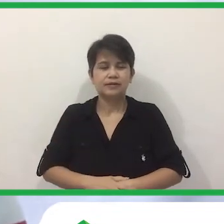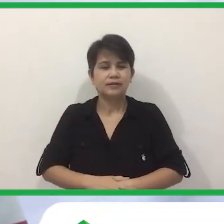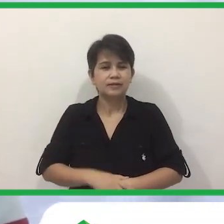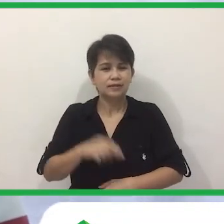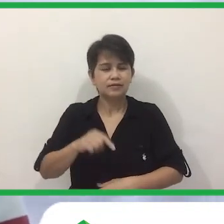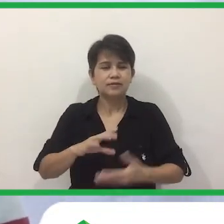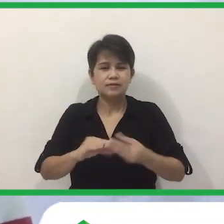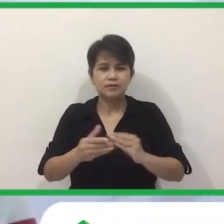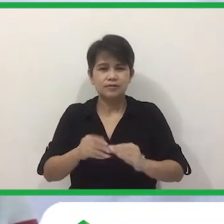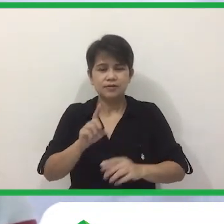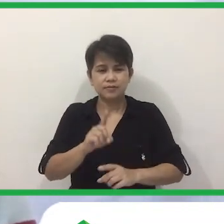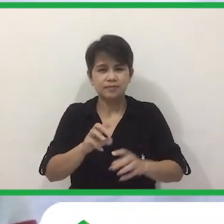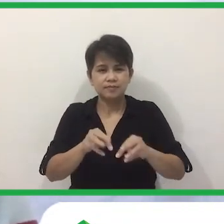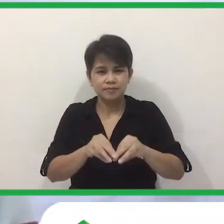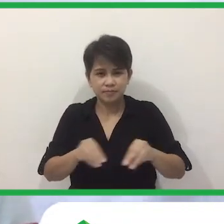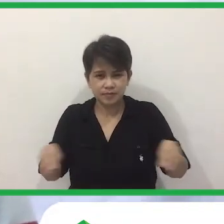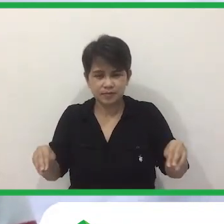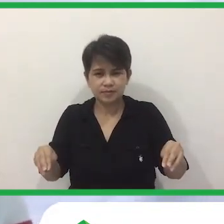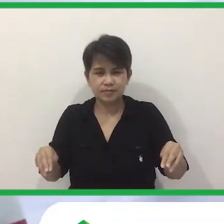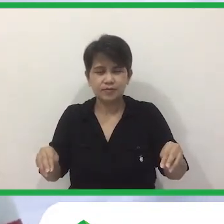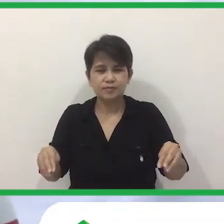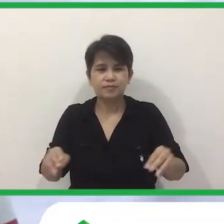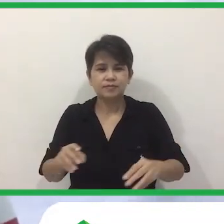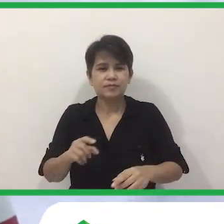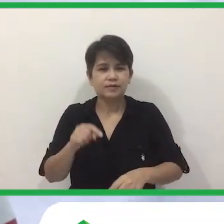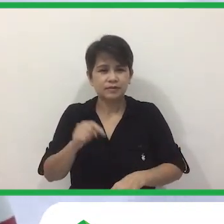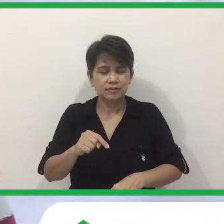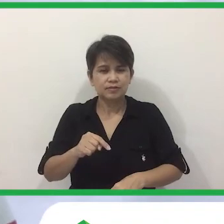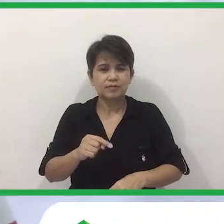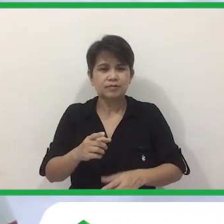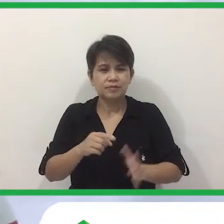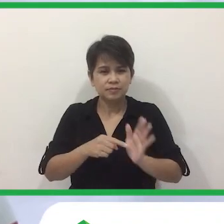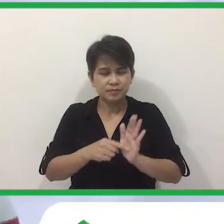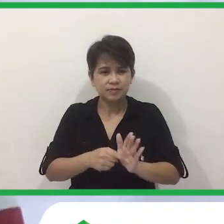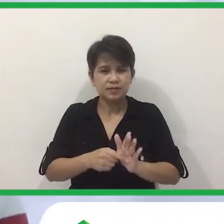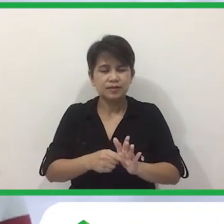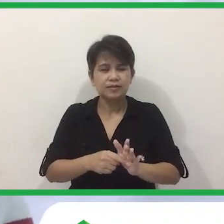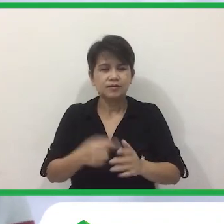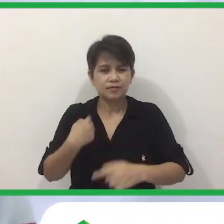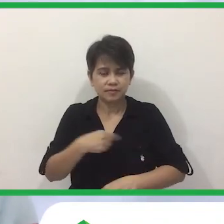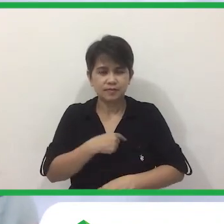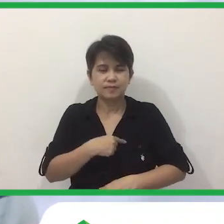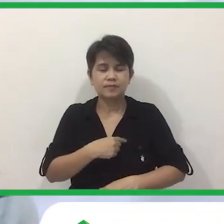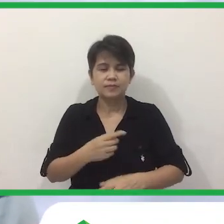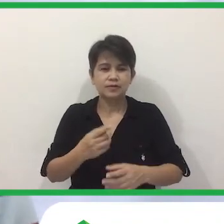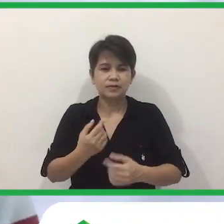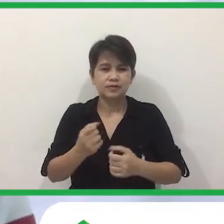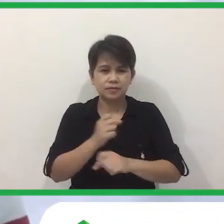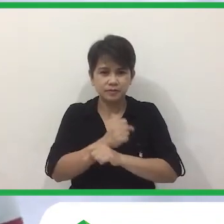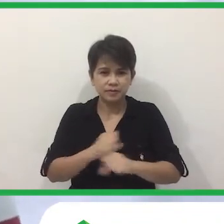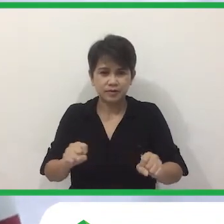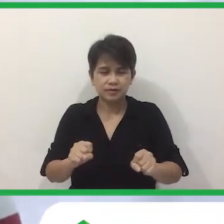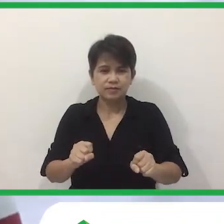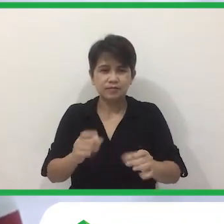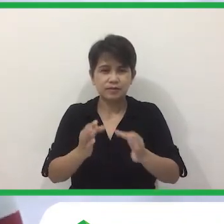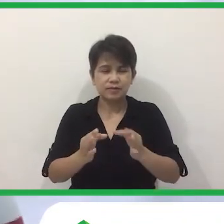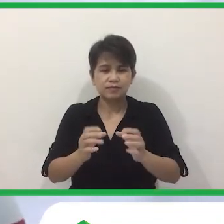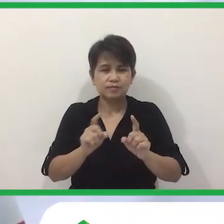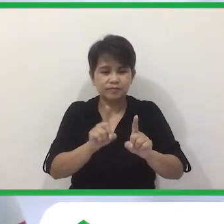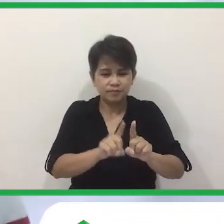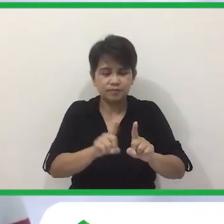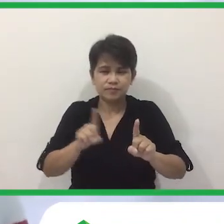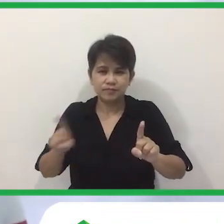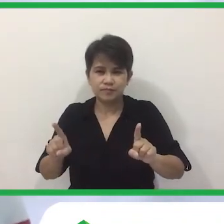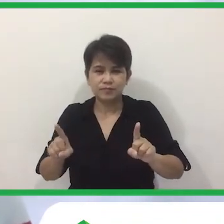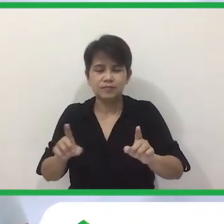Pagbahing Sa Distansya Na Isang Metro Ay Medyo Ligtas Daw Tayo Doon Pero Mas Maganda Nga Sana Kung Mas Malayo Pa At